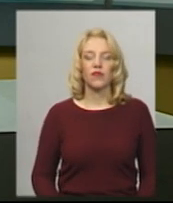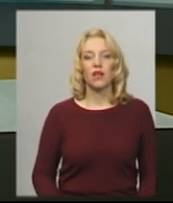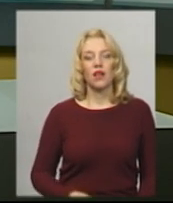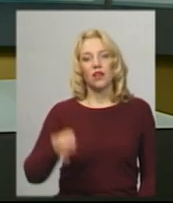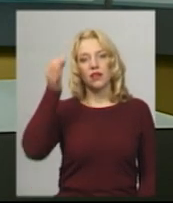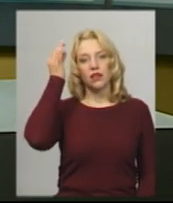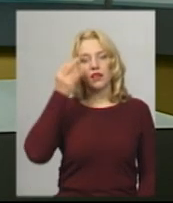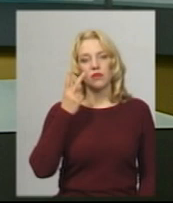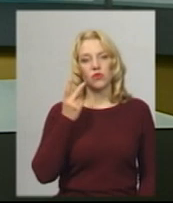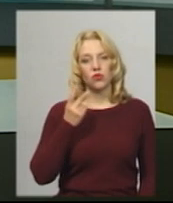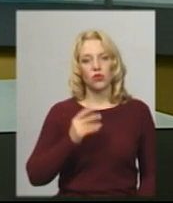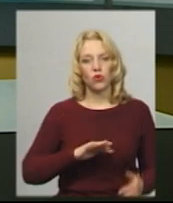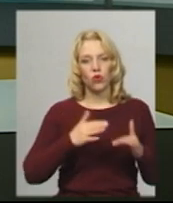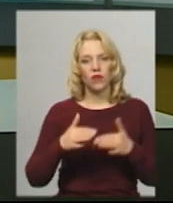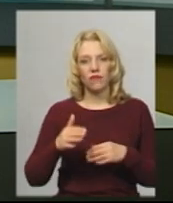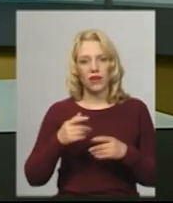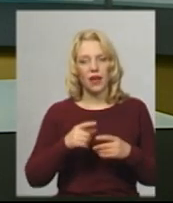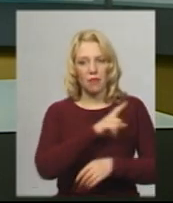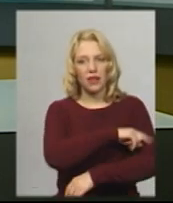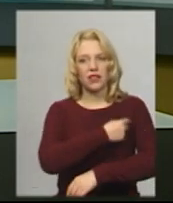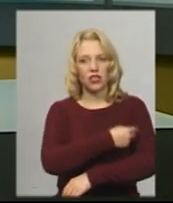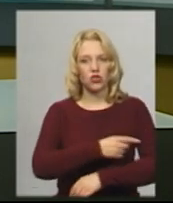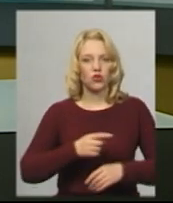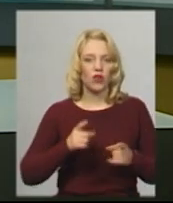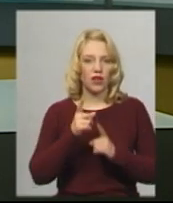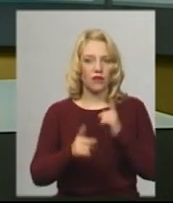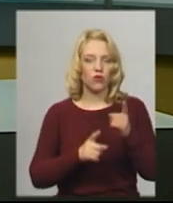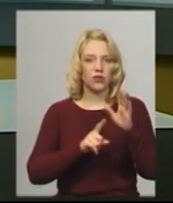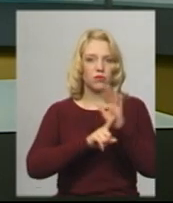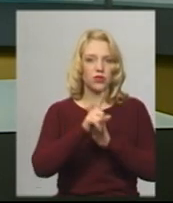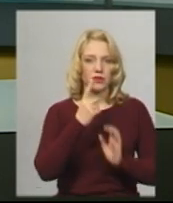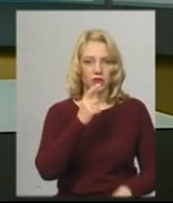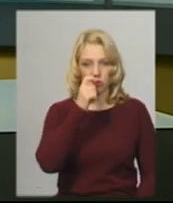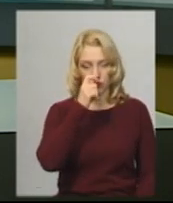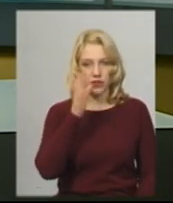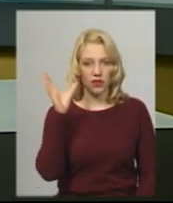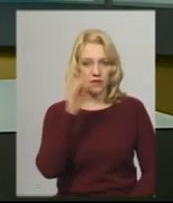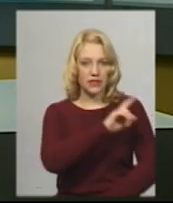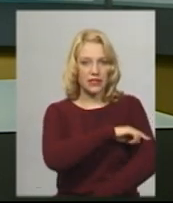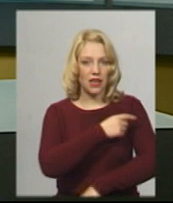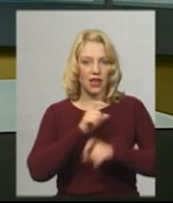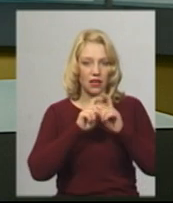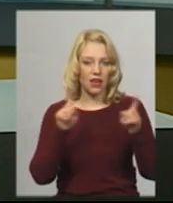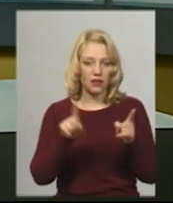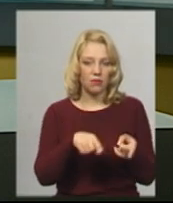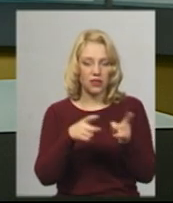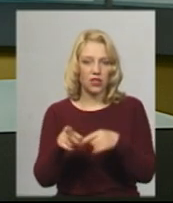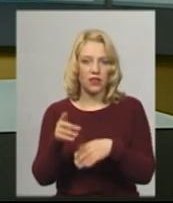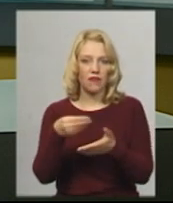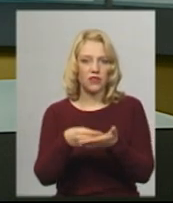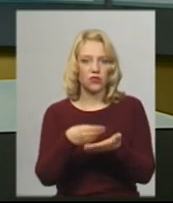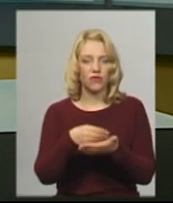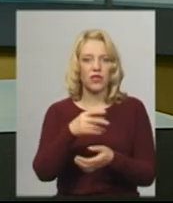Нагадаю, друга хвиля медичної реформи стартувала в Україні з 1 квітня. Тоді усі лікарні перейшли на фінансування через